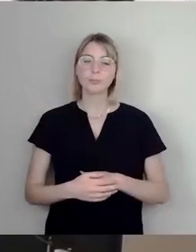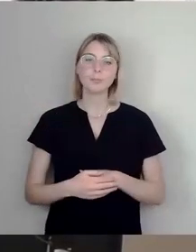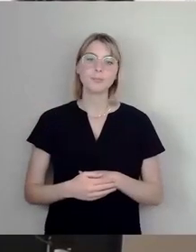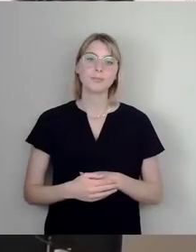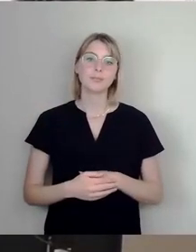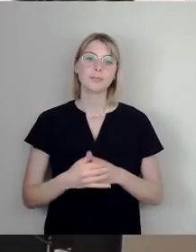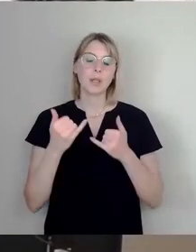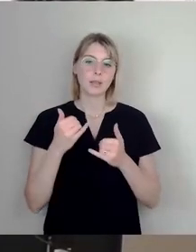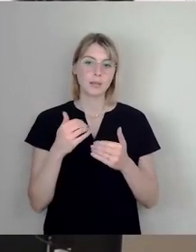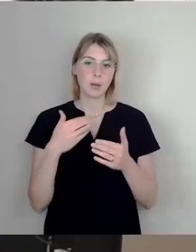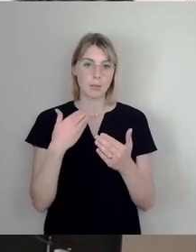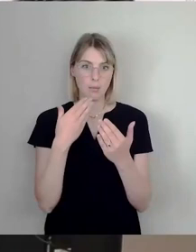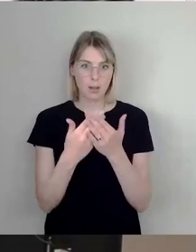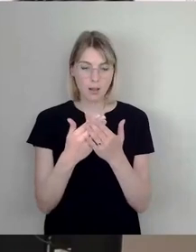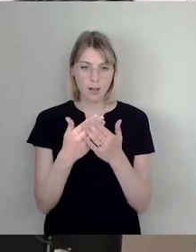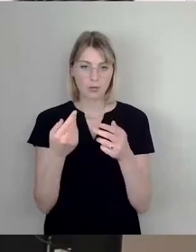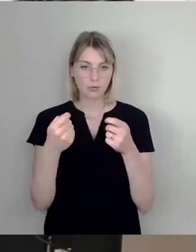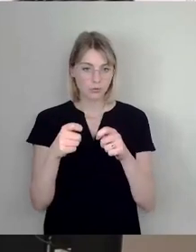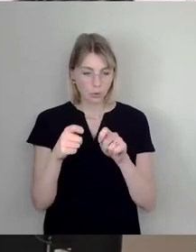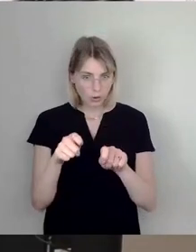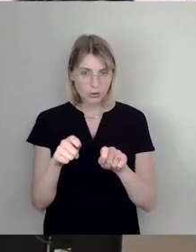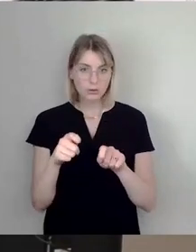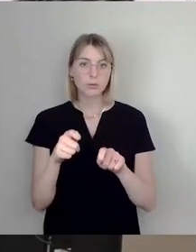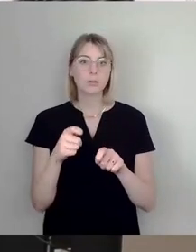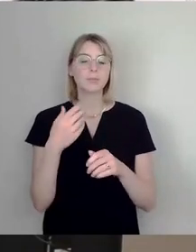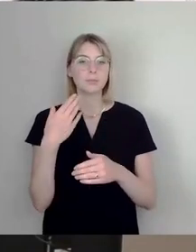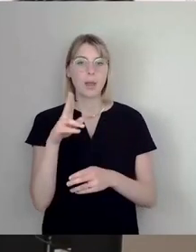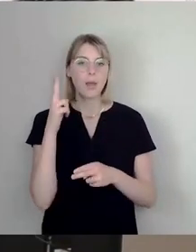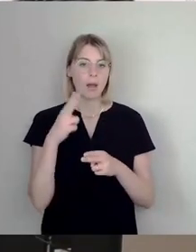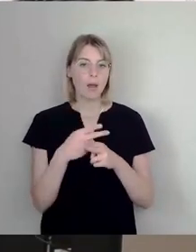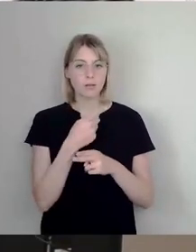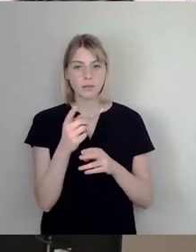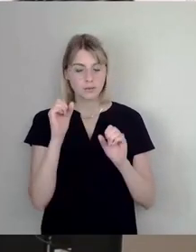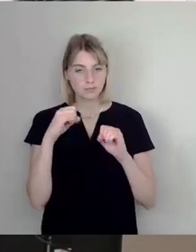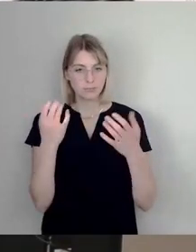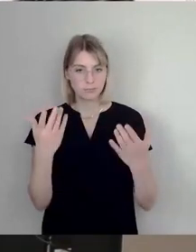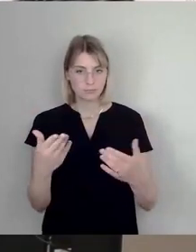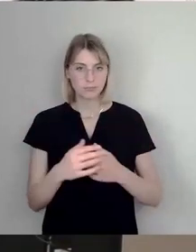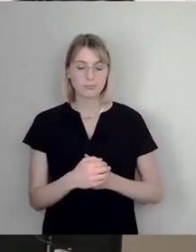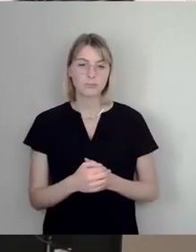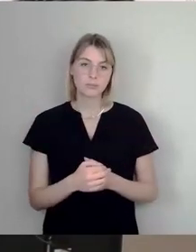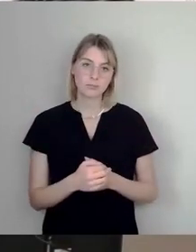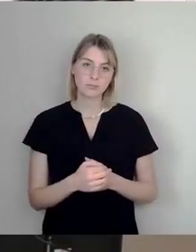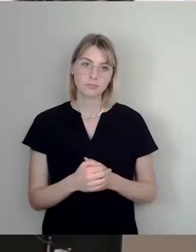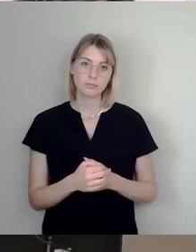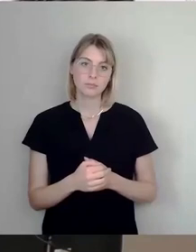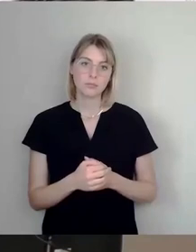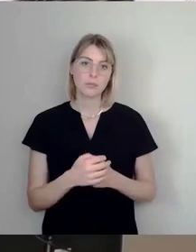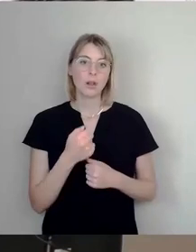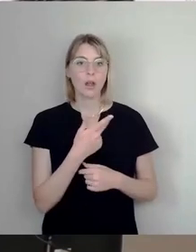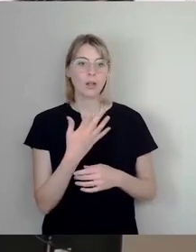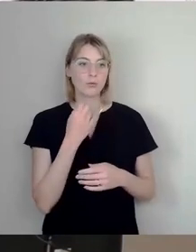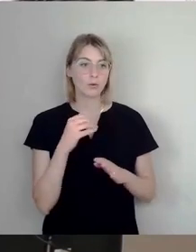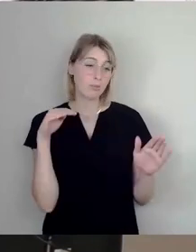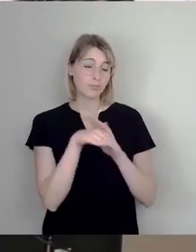Schluss, ist man sich der Mehrheiten sicher und einige andere wollten am liebsten auch fliehen, damit das nicht